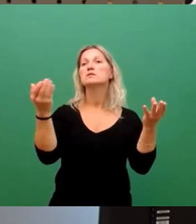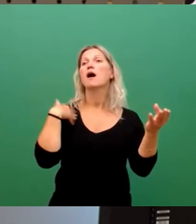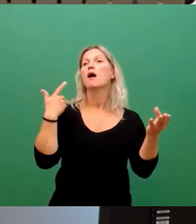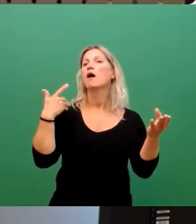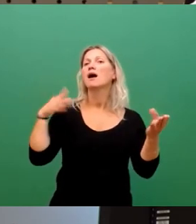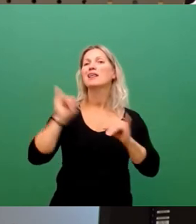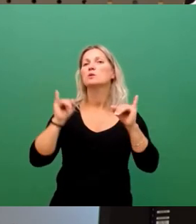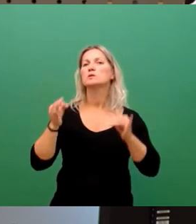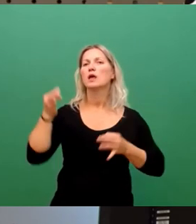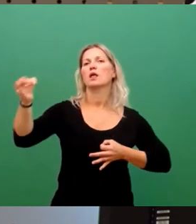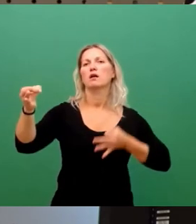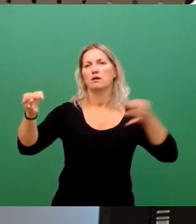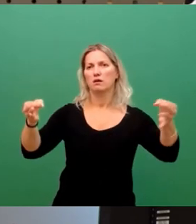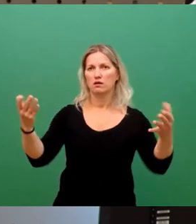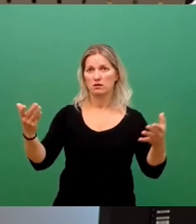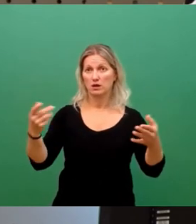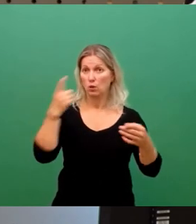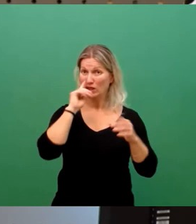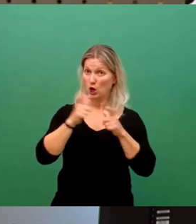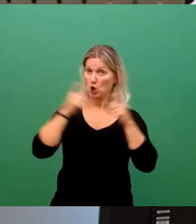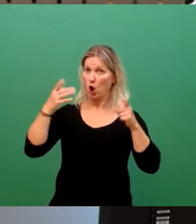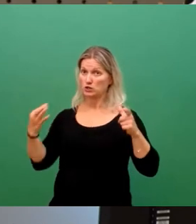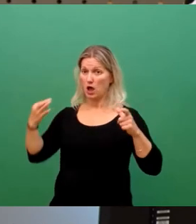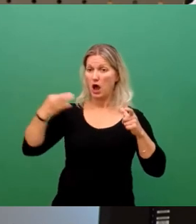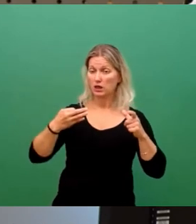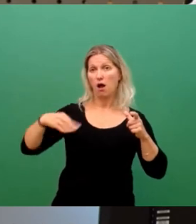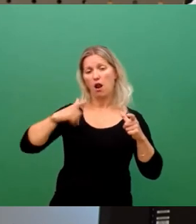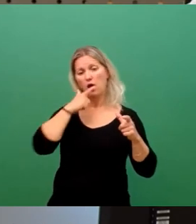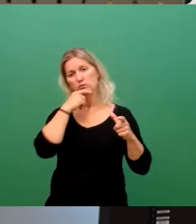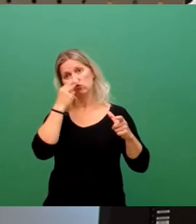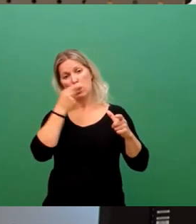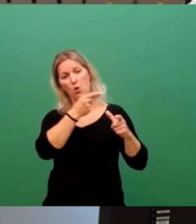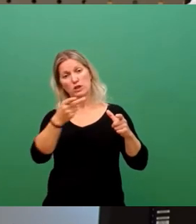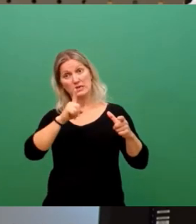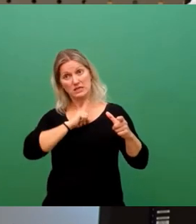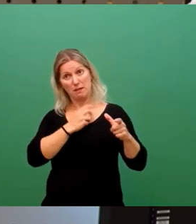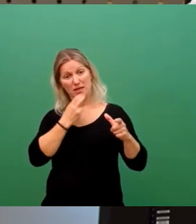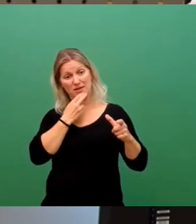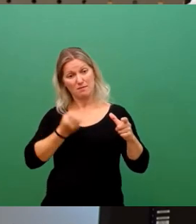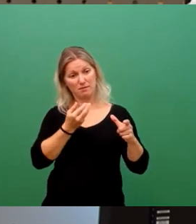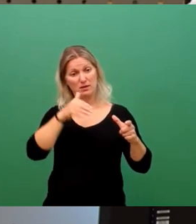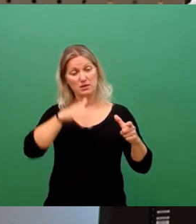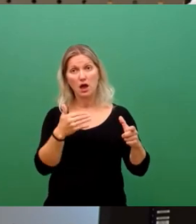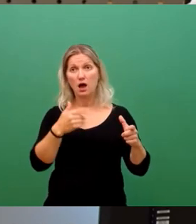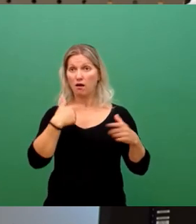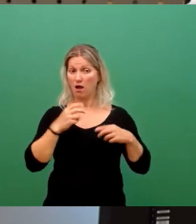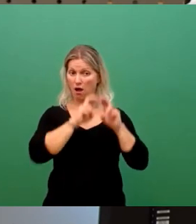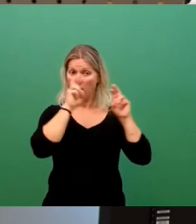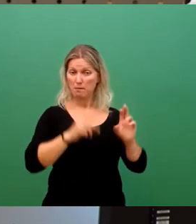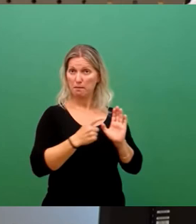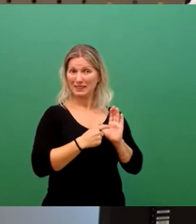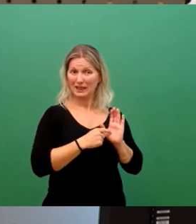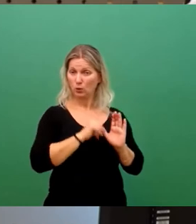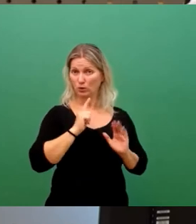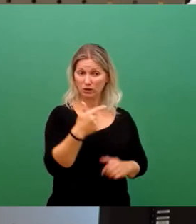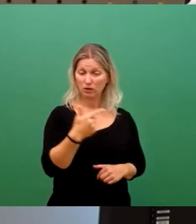Großansiedlungen in Zukunft noch eine viel, viel größere Rolle spielen. Und wenn wir da tatsächlich nicht die Rahmenbedingungen so auch ausbauen, dass